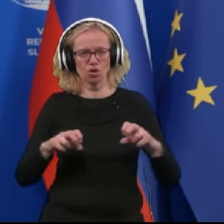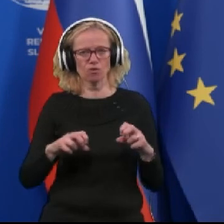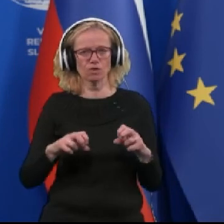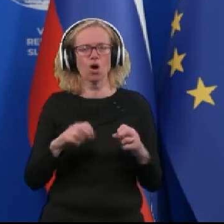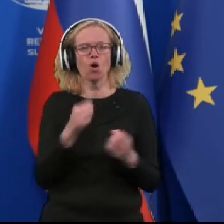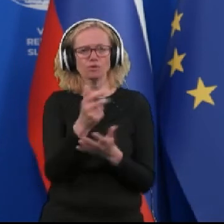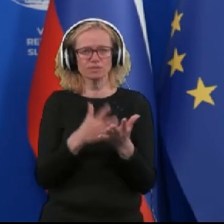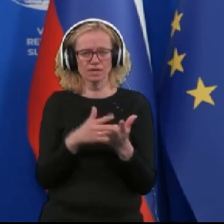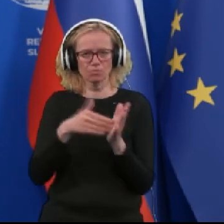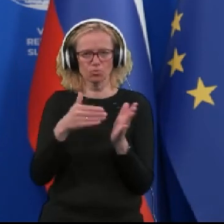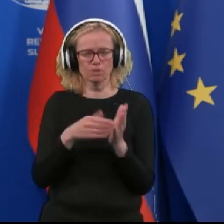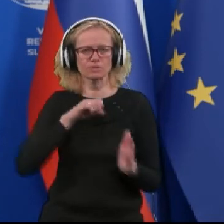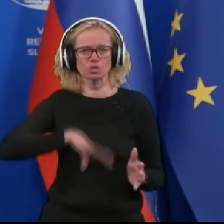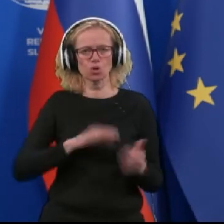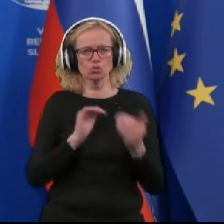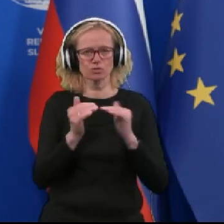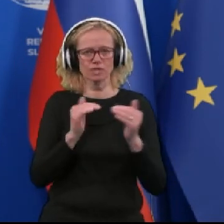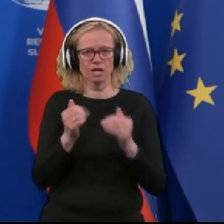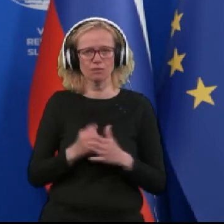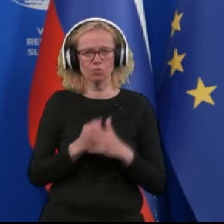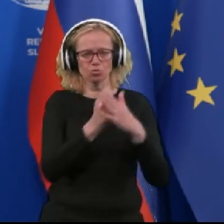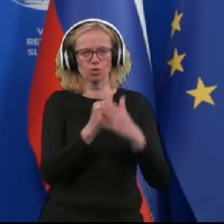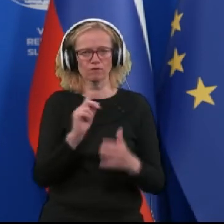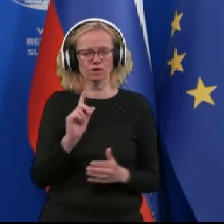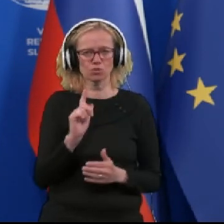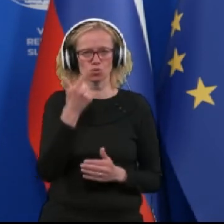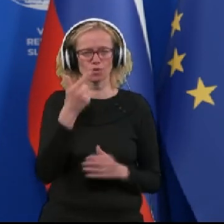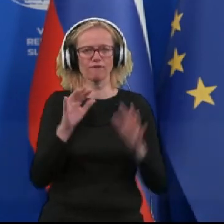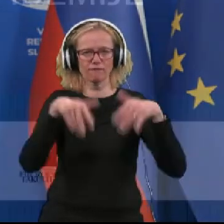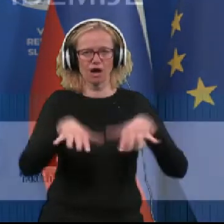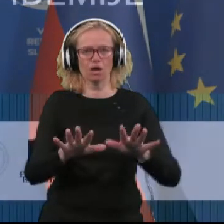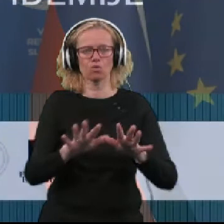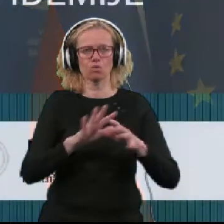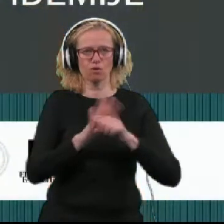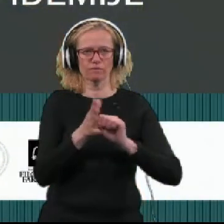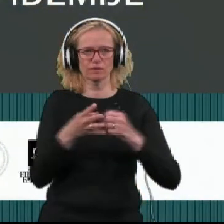potreb po psihosocialni podpori v drugem valo epidemije COVID-19.